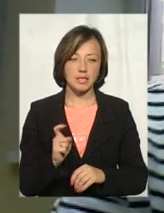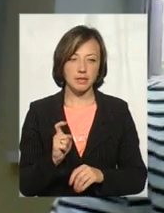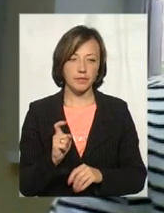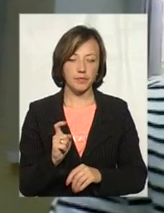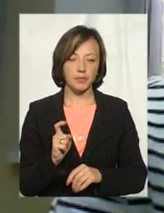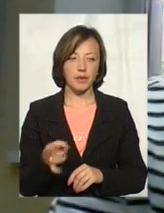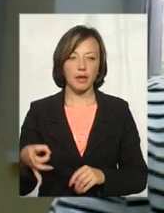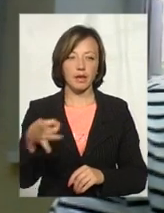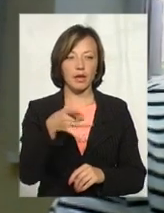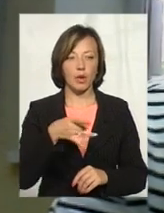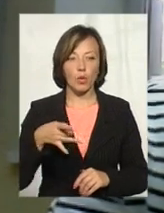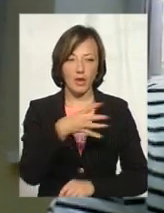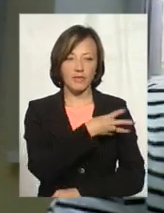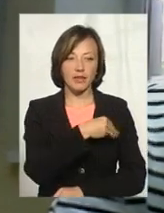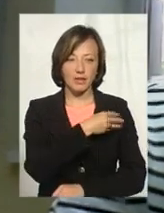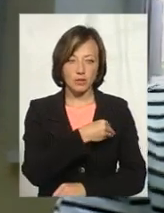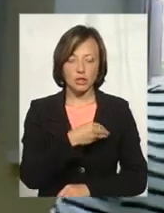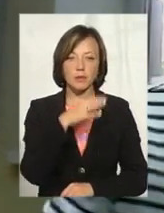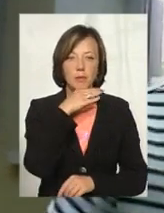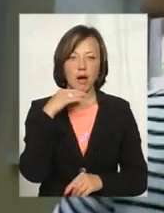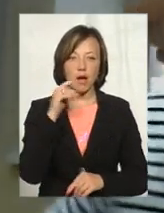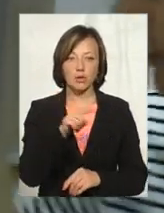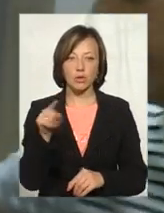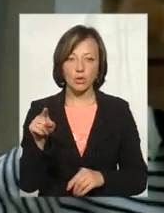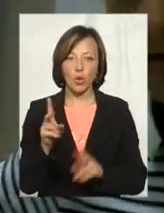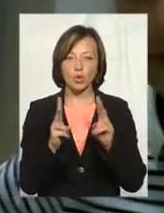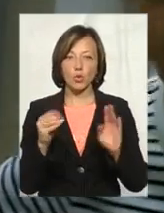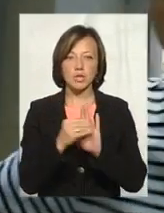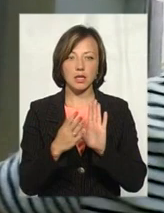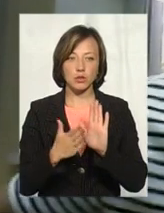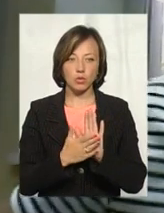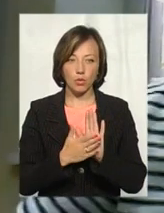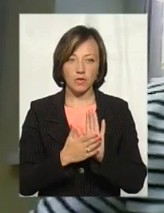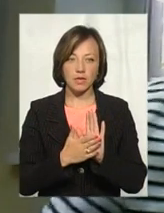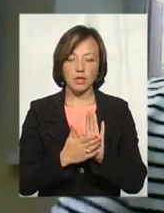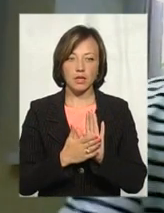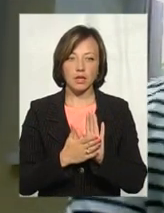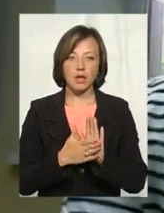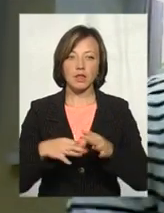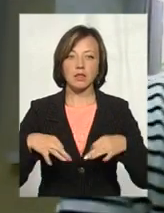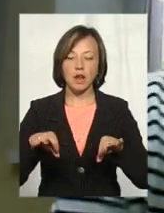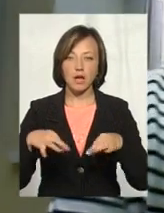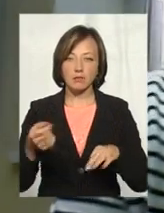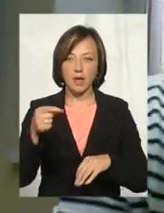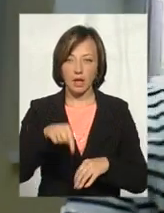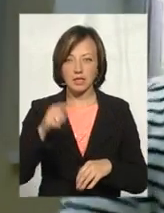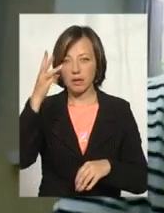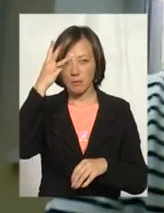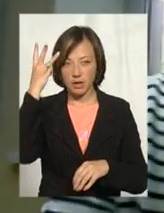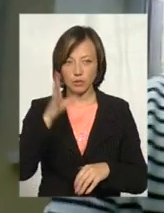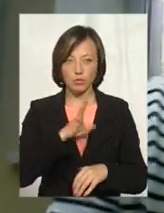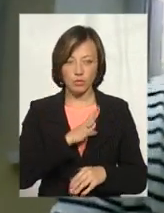з регіону Зірвівщини. До речі, багато з них, хто зареєстрований в місці реєстрації транспорту, якраз на Хмельниччині, був,